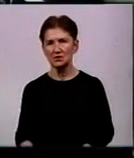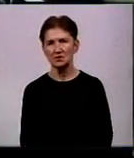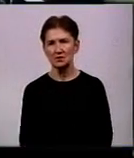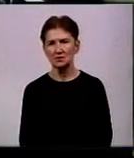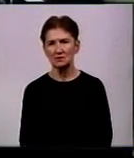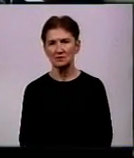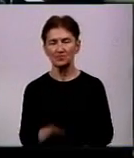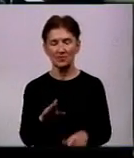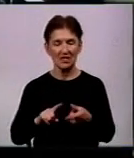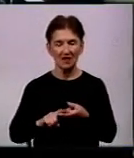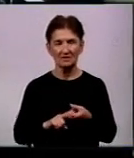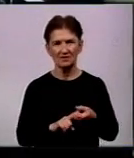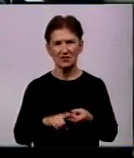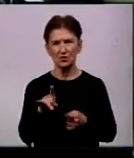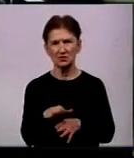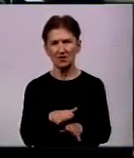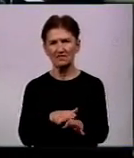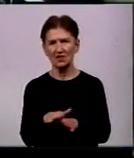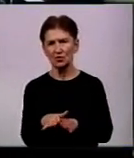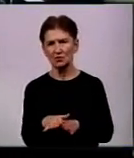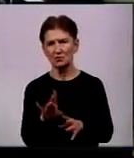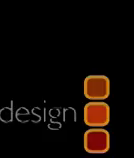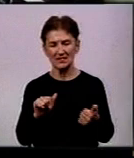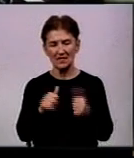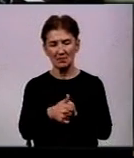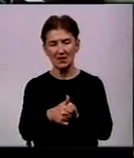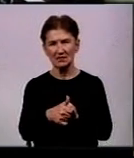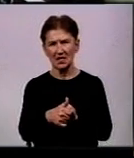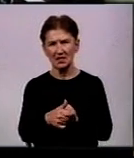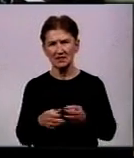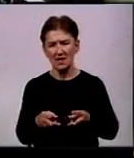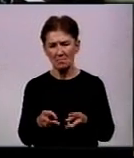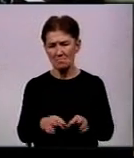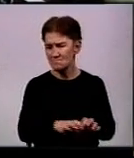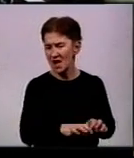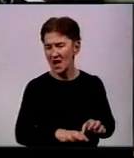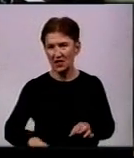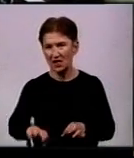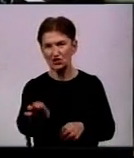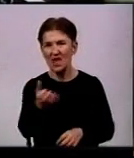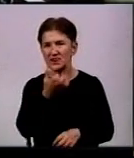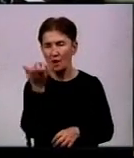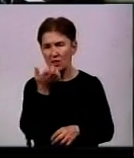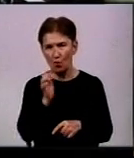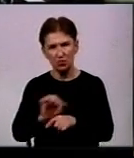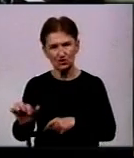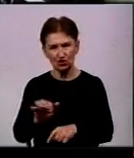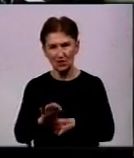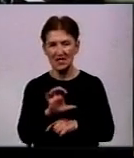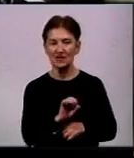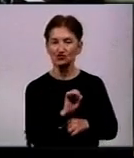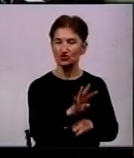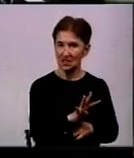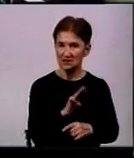У зв'язку з проведенням ремонтних робіт по заміні мереж теплопостачання комунальним підприємством теплоенергетик, з 14